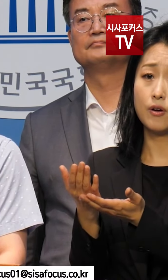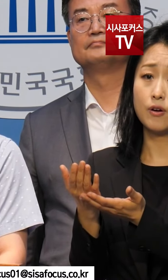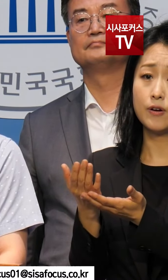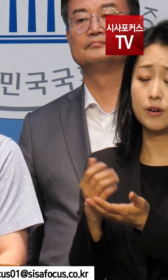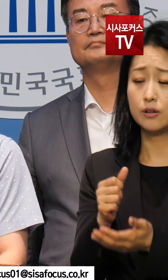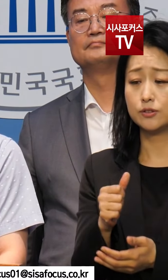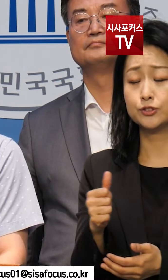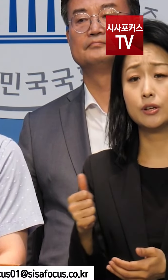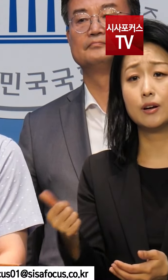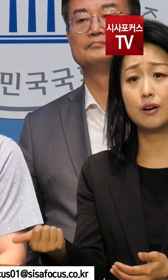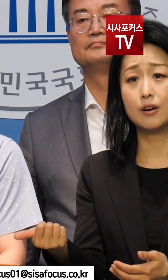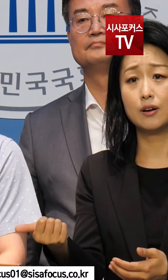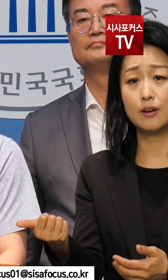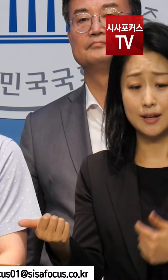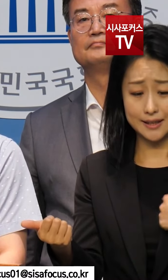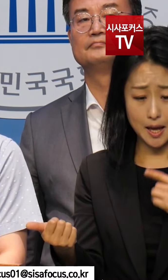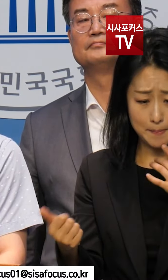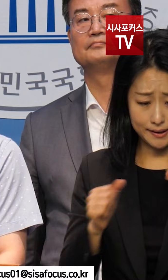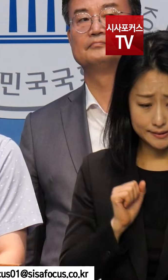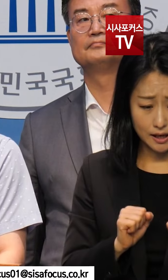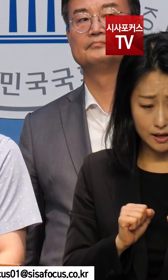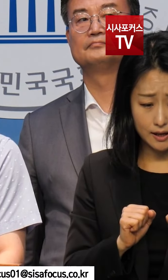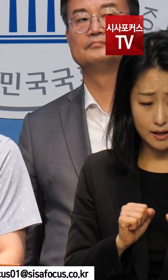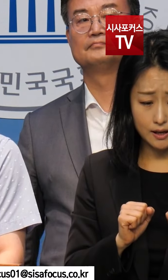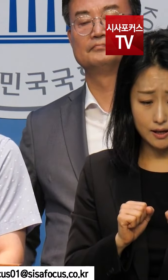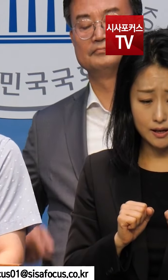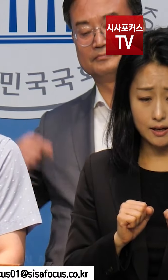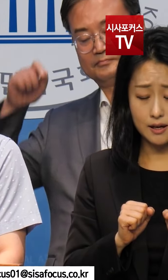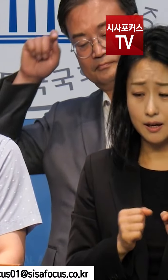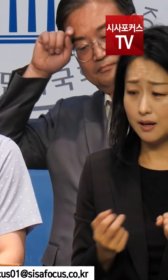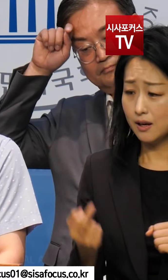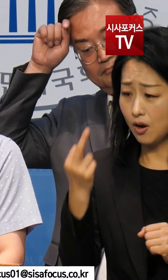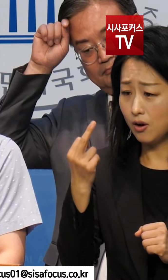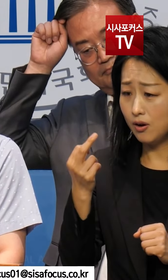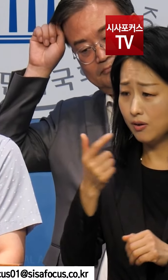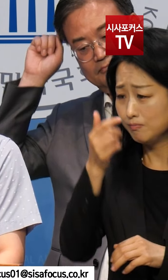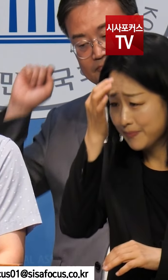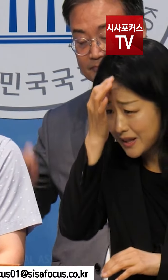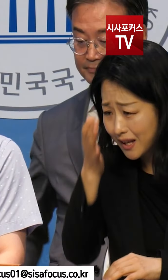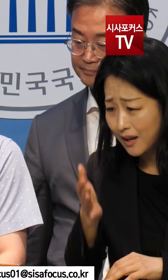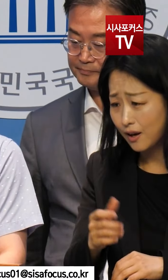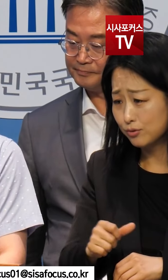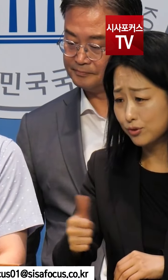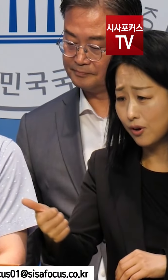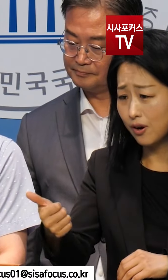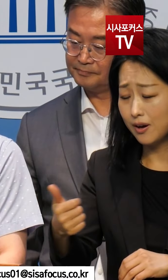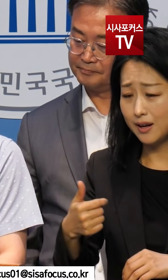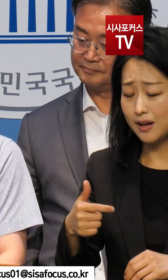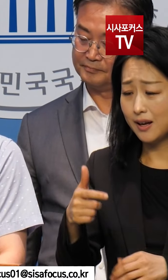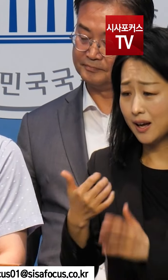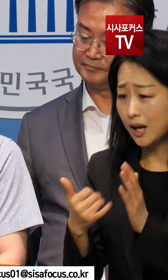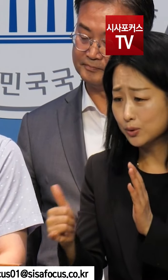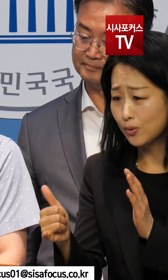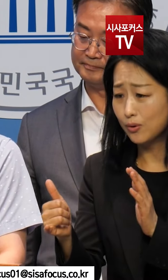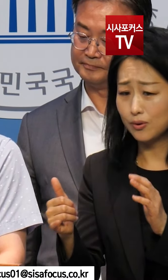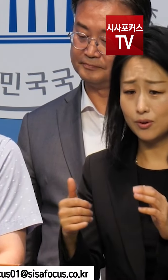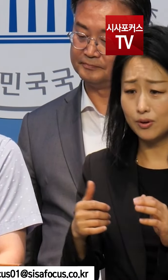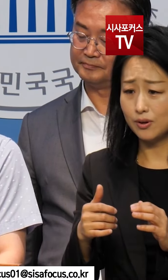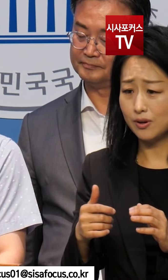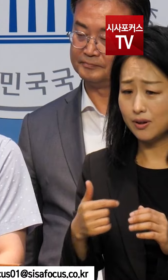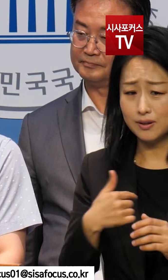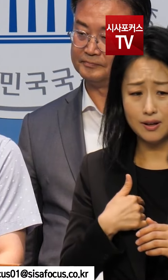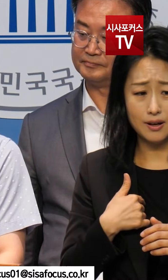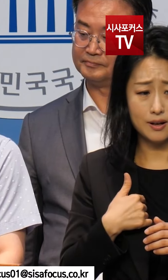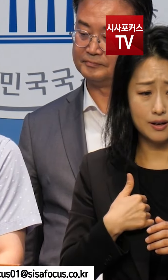본능보다 혼자 살아남았다는 자책감, 동승자 형에 대한 미안함, 남겨진 가족들에 대한 죄책감들이 제